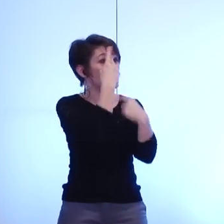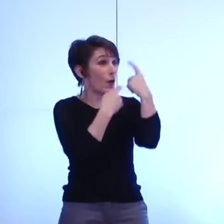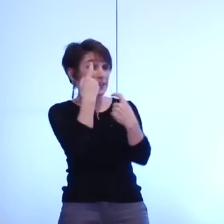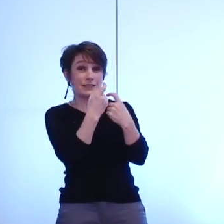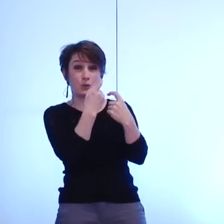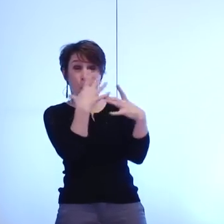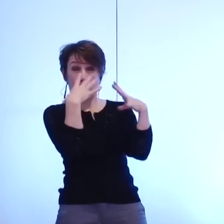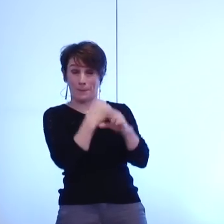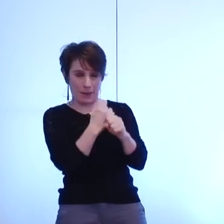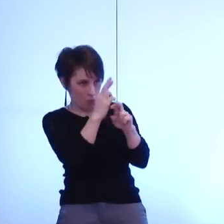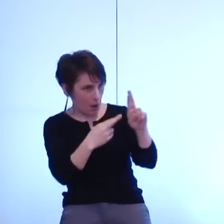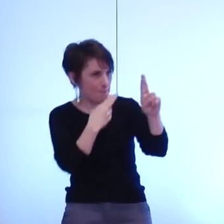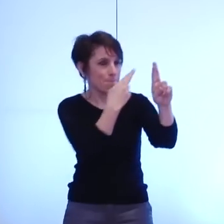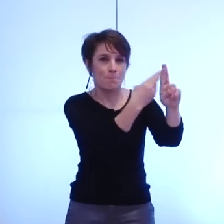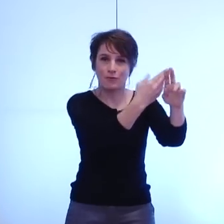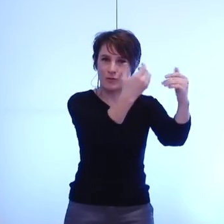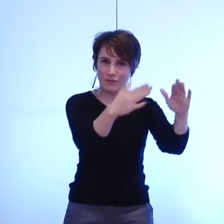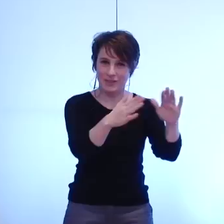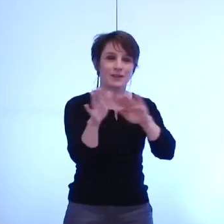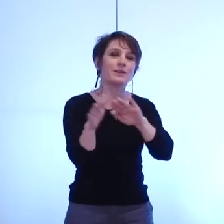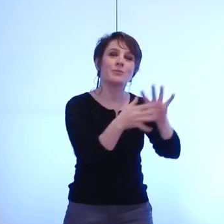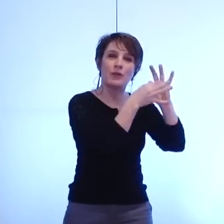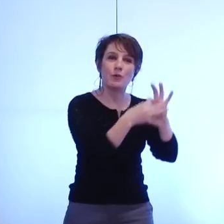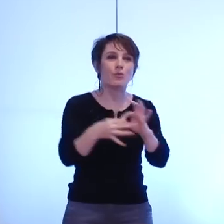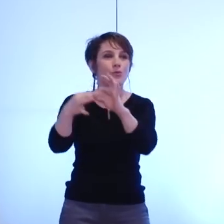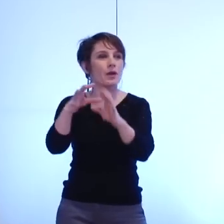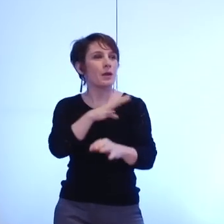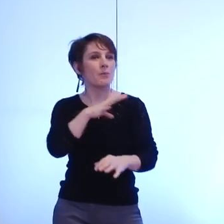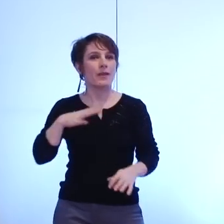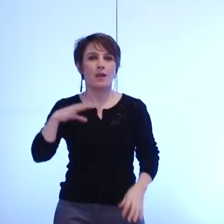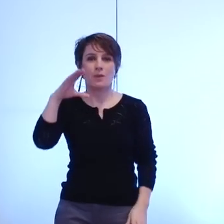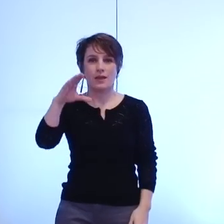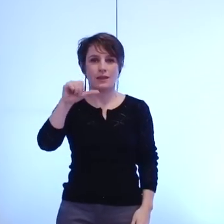Safar et nous enchaînons donc avec la question de madame Cadou.